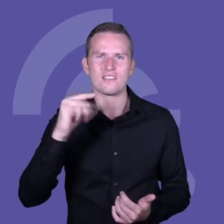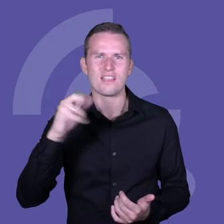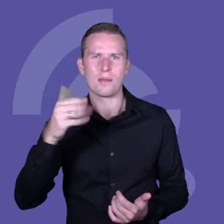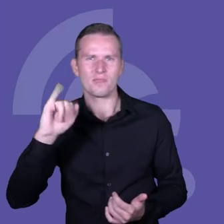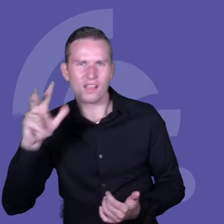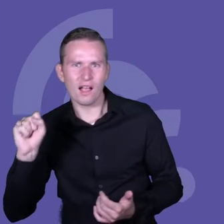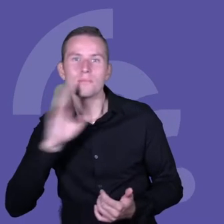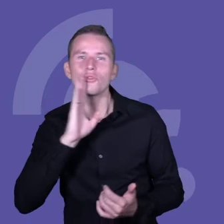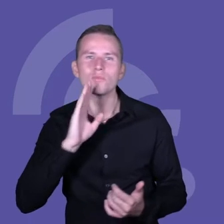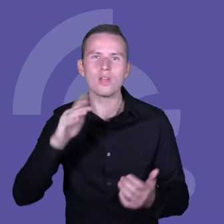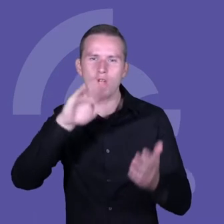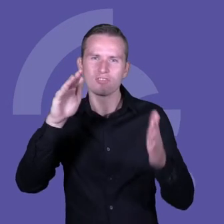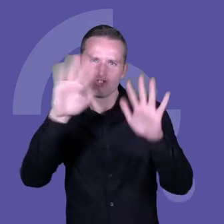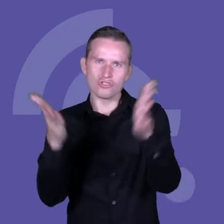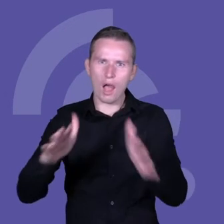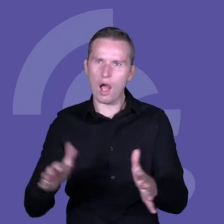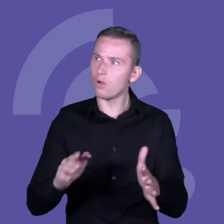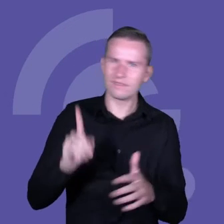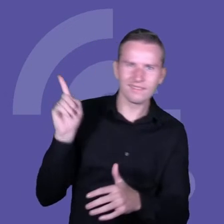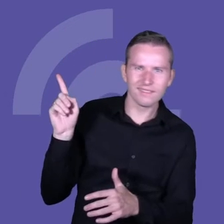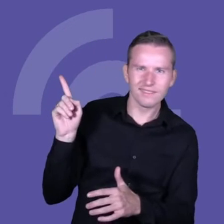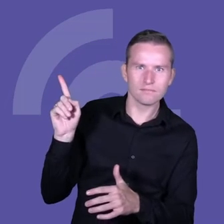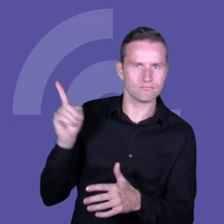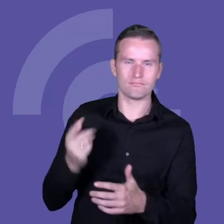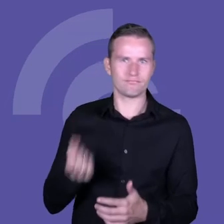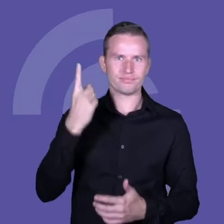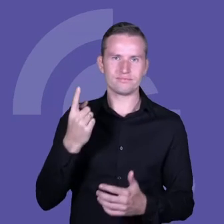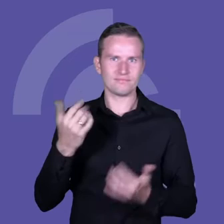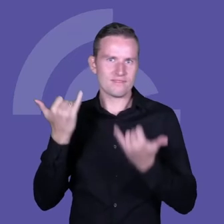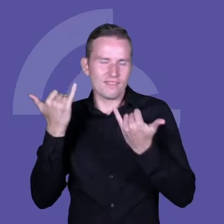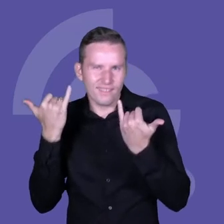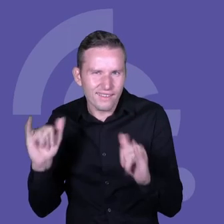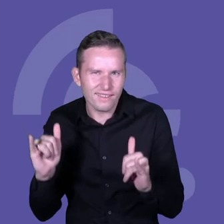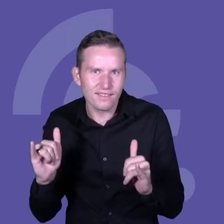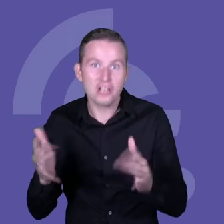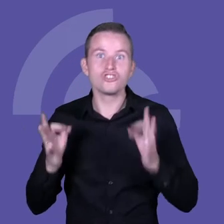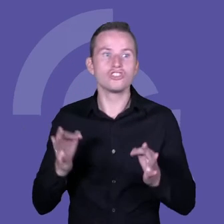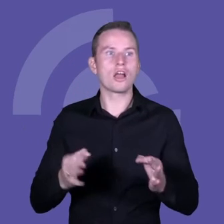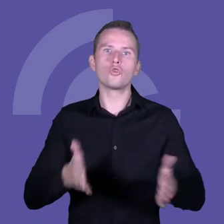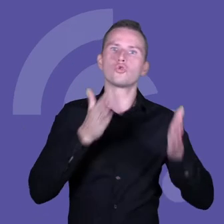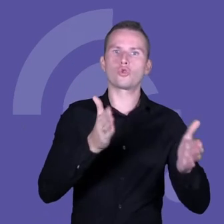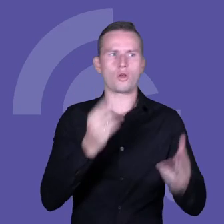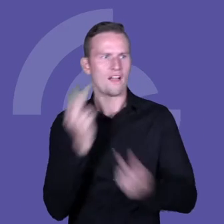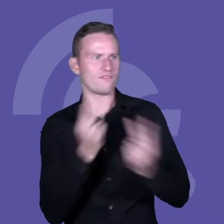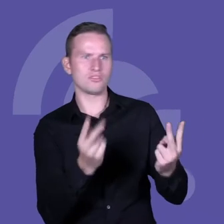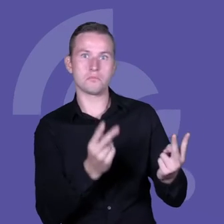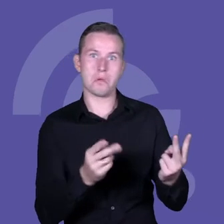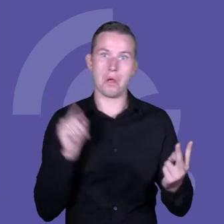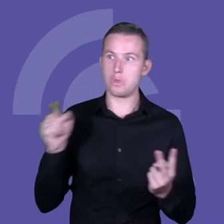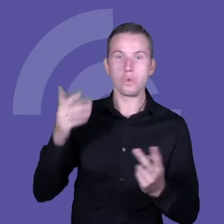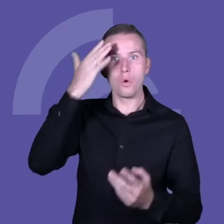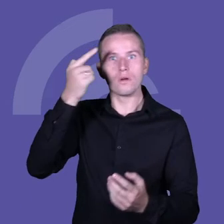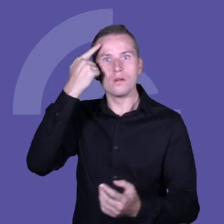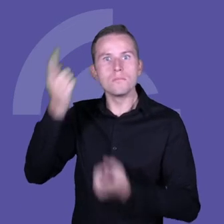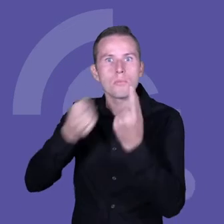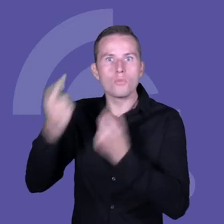niecodzienna, nieporównywalna do tego, z czym teraz spotykamy się na drogach. No i przede wszystkim bardziej